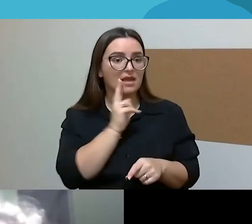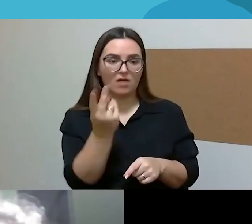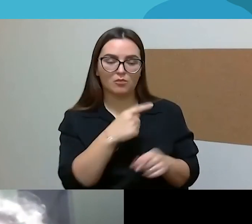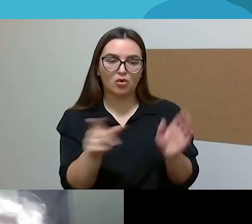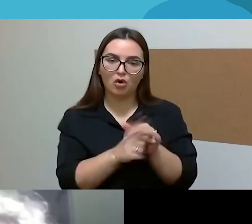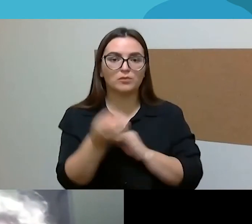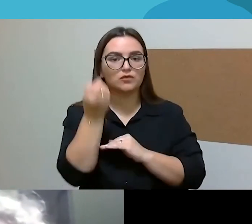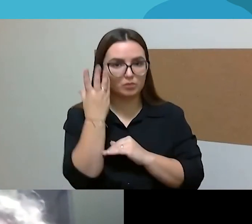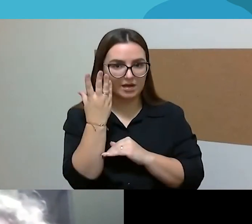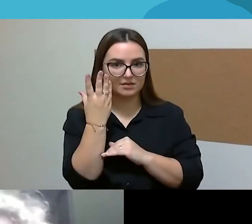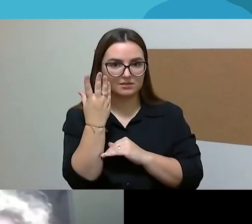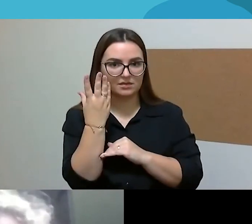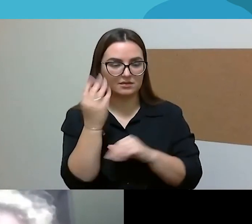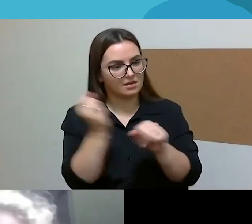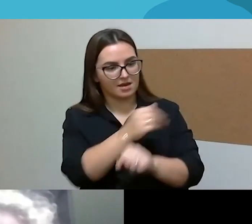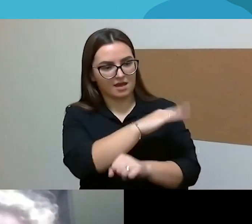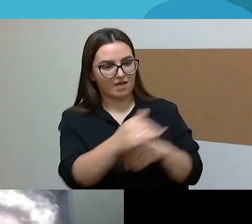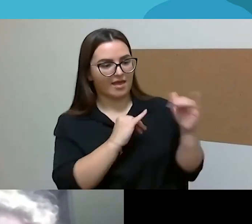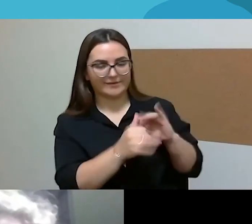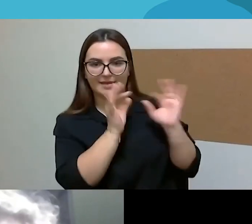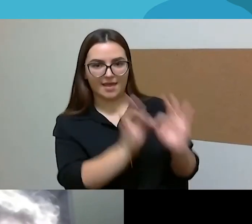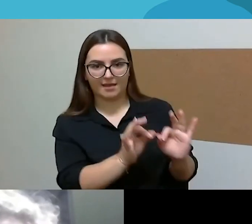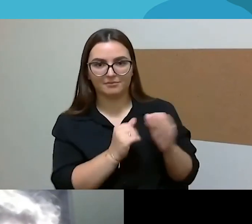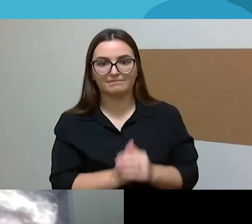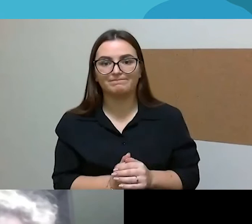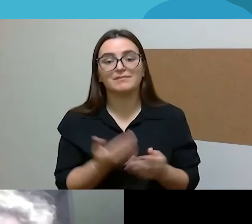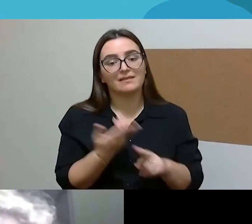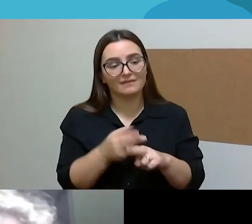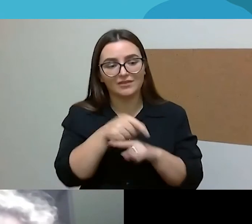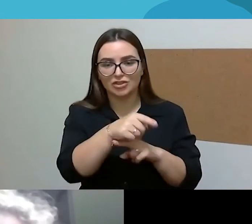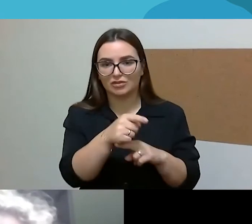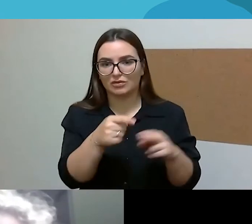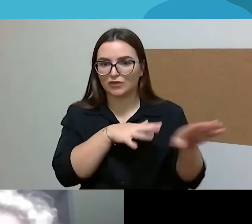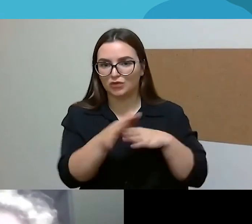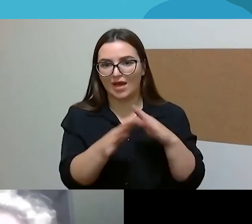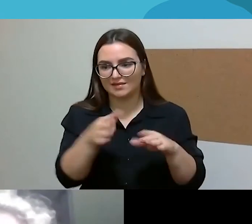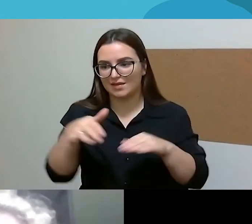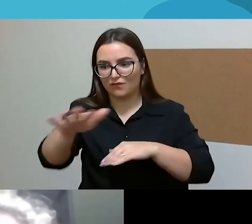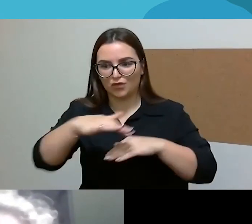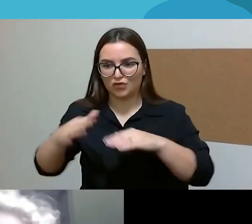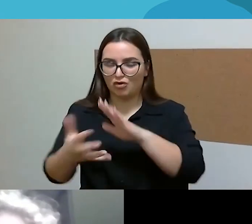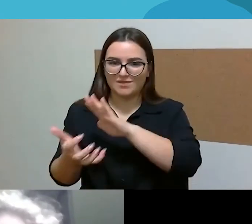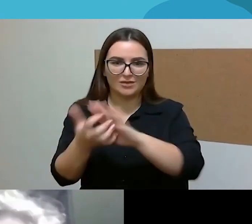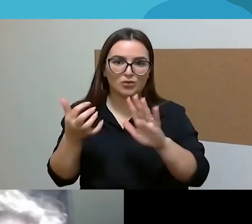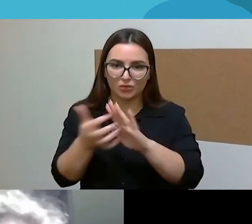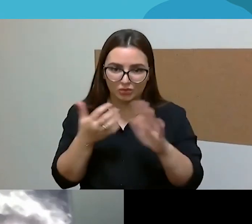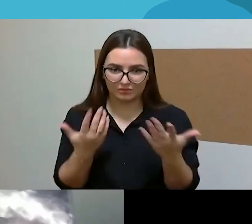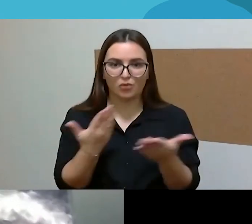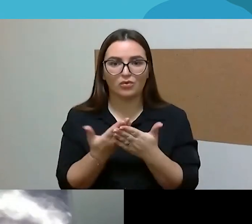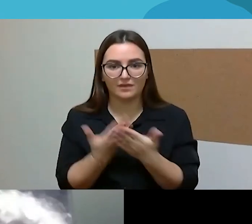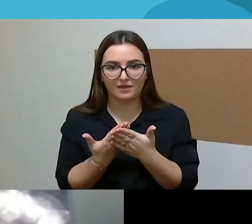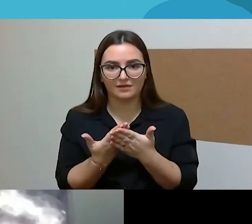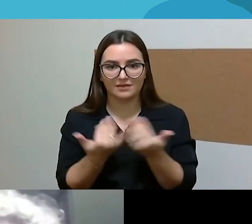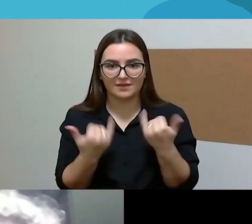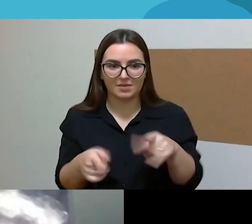Tai va šito tokio brandumo aš mūsų visuomenėje labai pasigendu, nes pas mus vis dar, na, skirybos tai yra toksai kaip